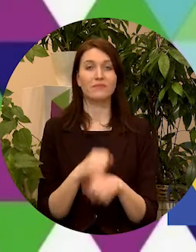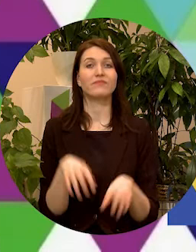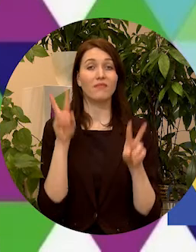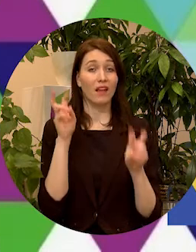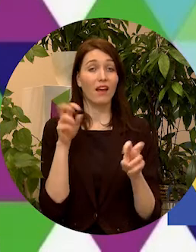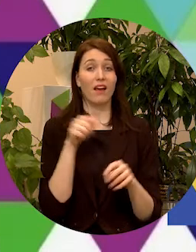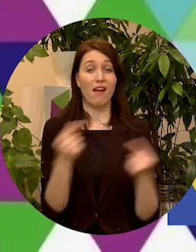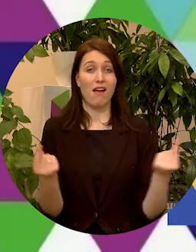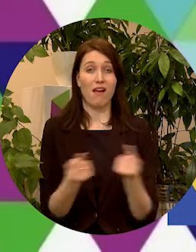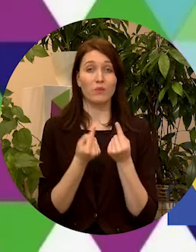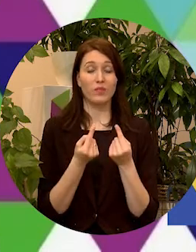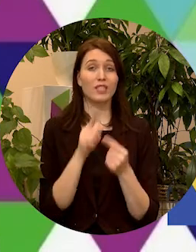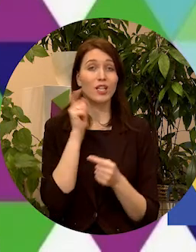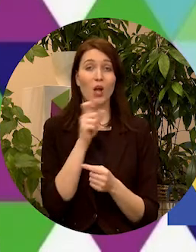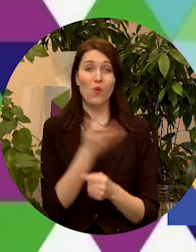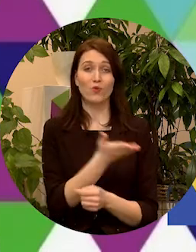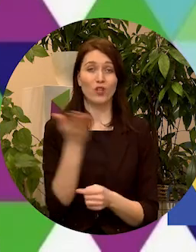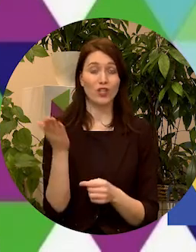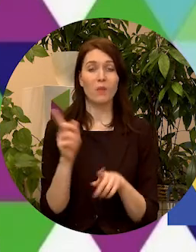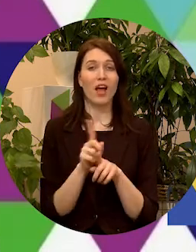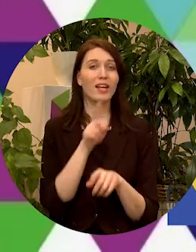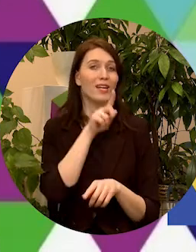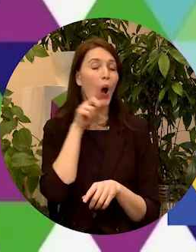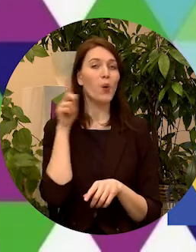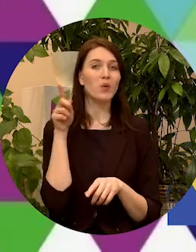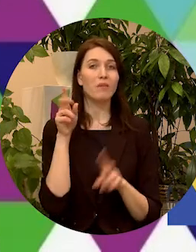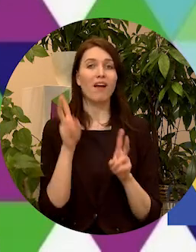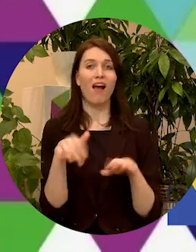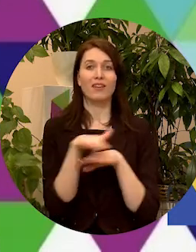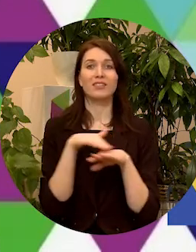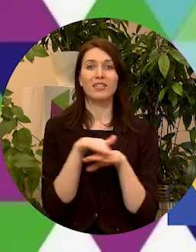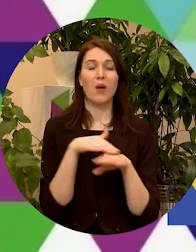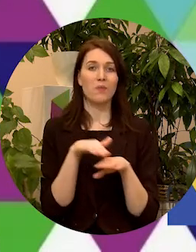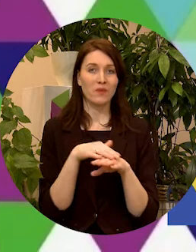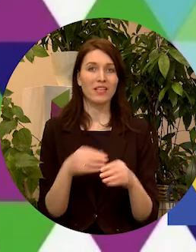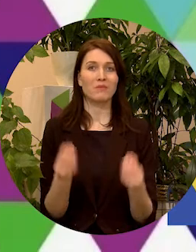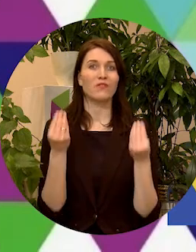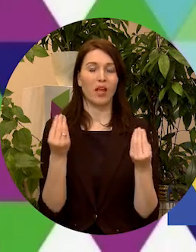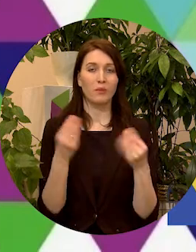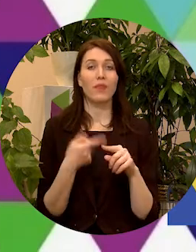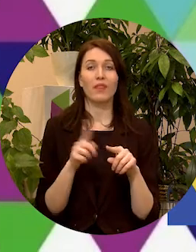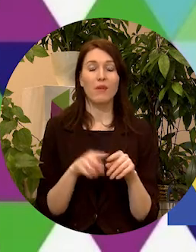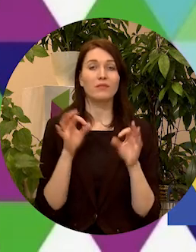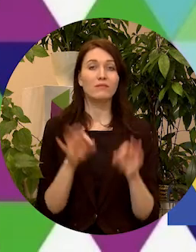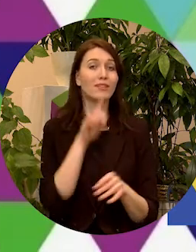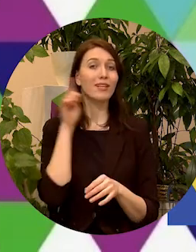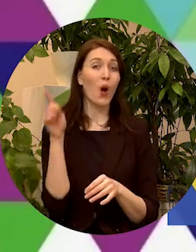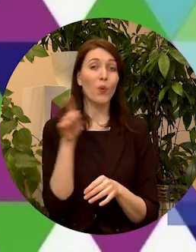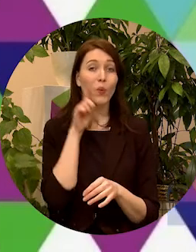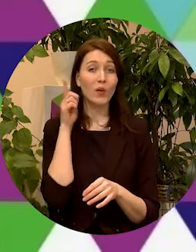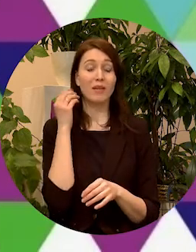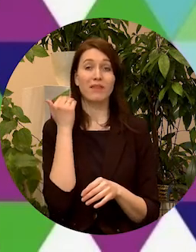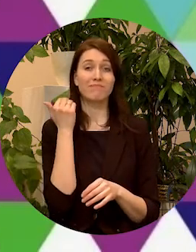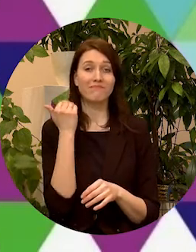labi atbilst jauniešiem un jaunībai kā sociālam fenomenam, jo tieši jaunībai ir raksturīgi,